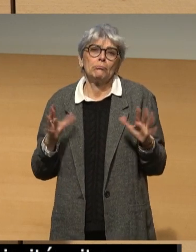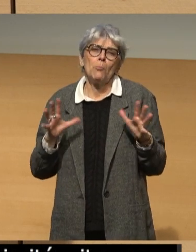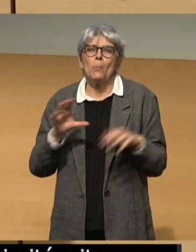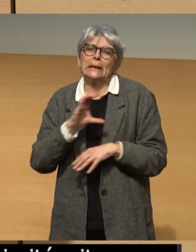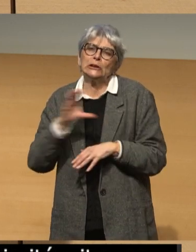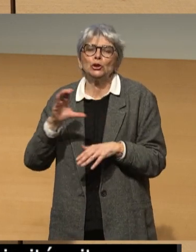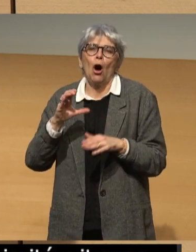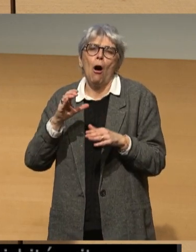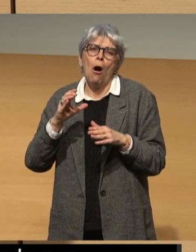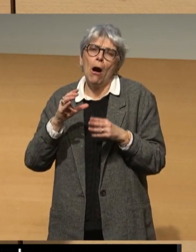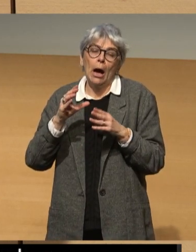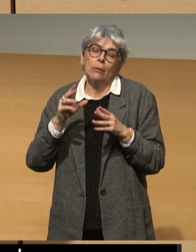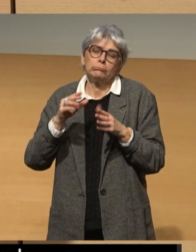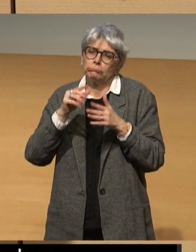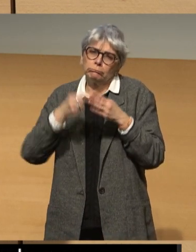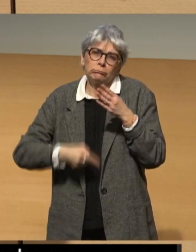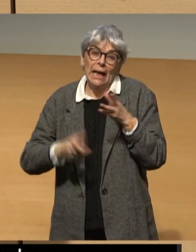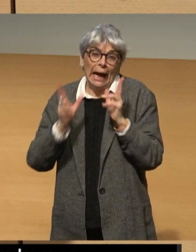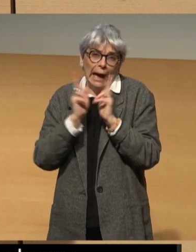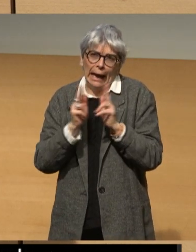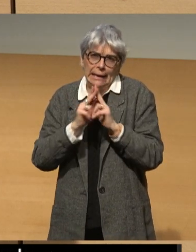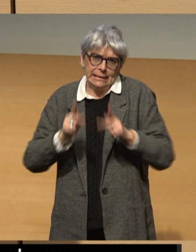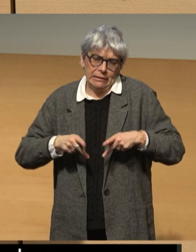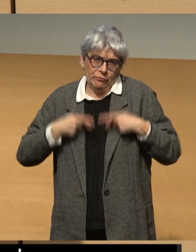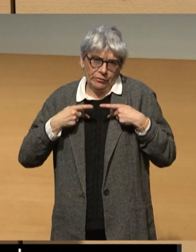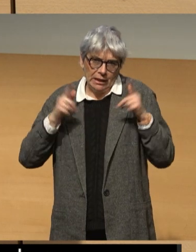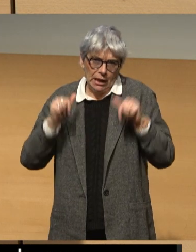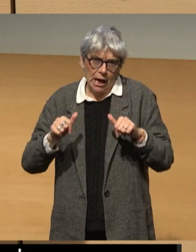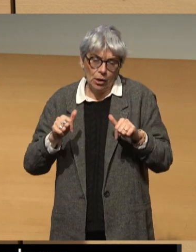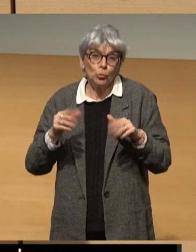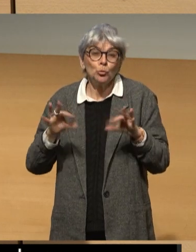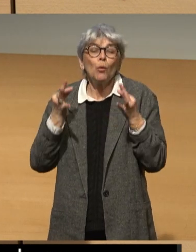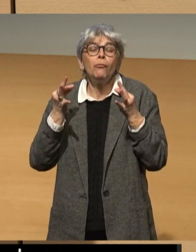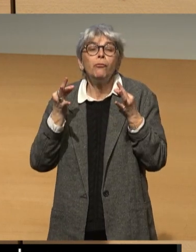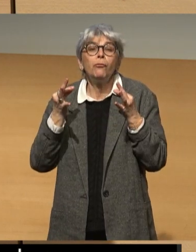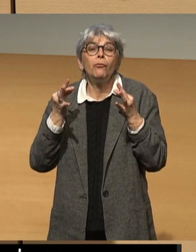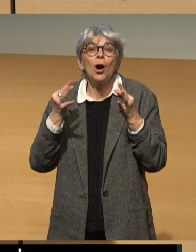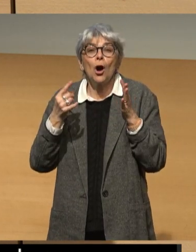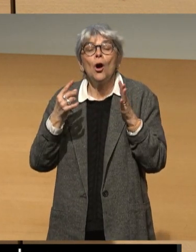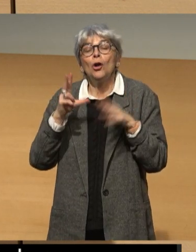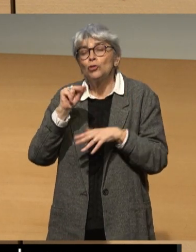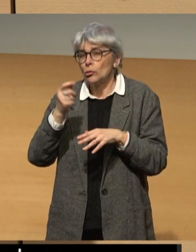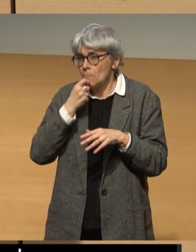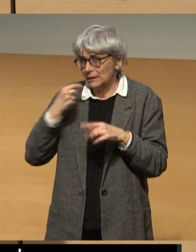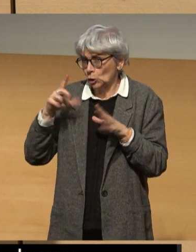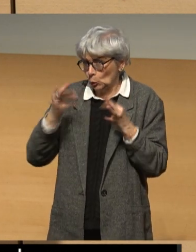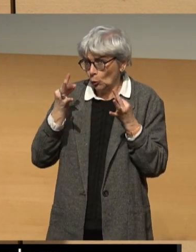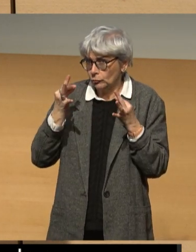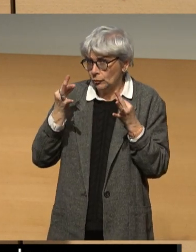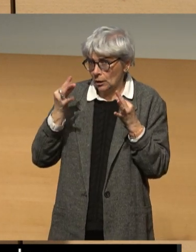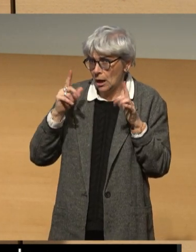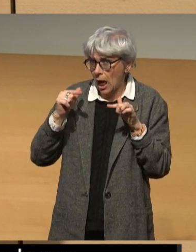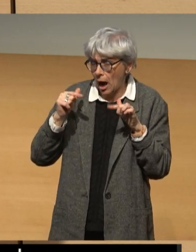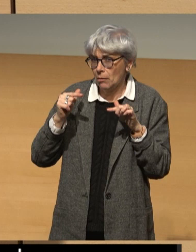contenus des récits de vie disponibles sur cette plateforme Cortex depuis le 30 mars. C'est cela ? 30 mars.